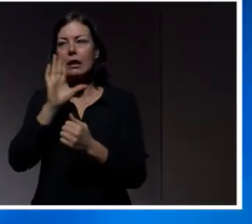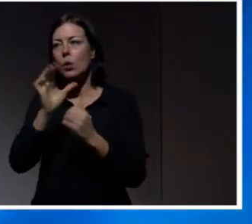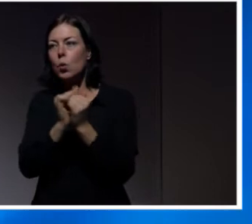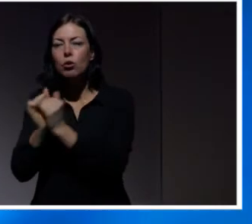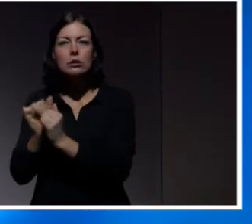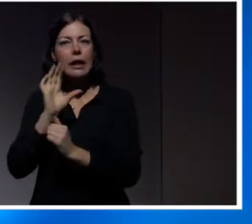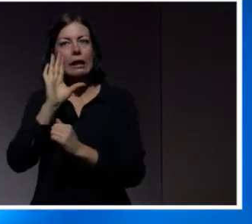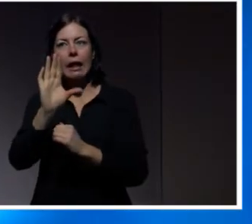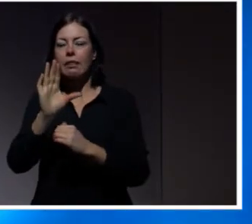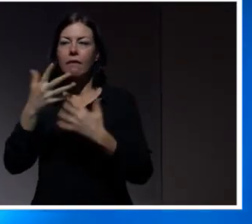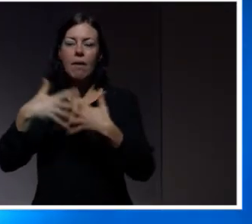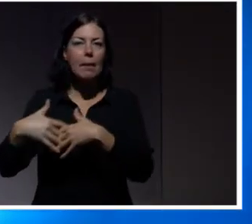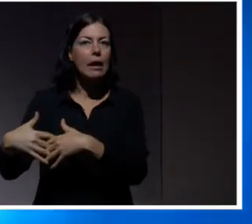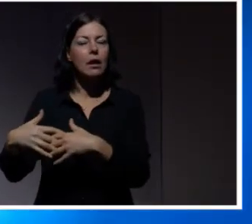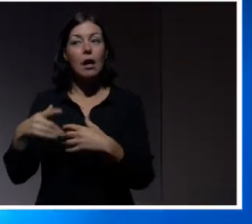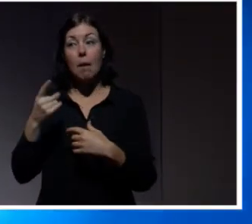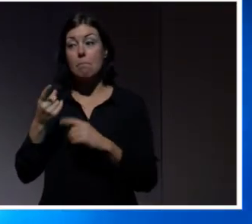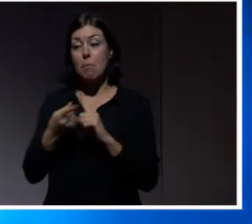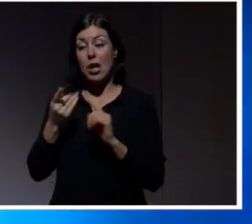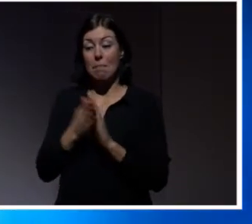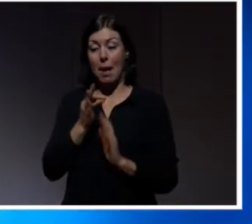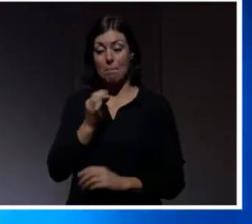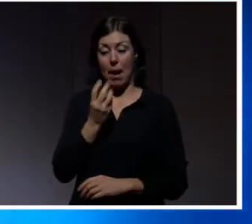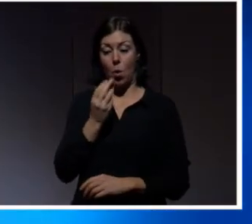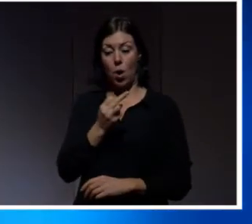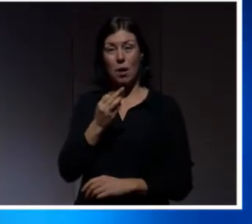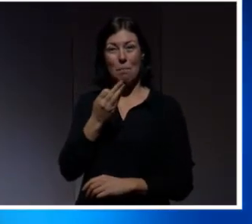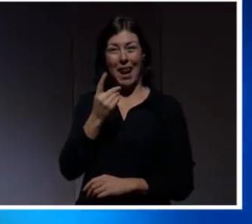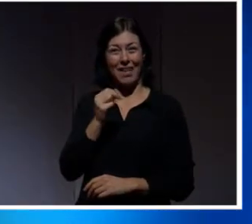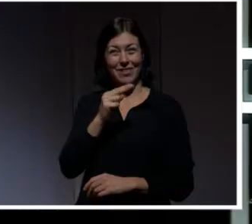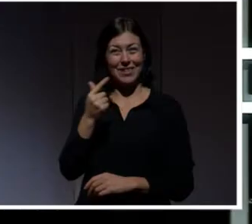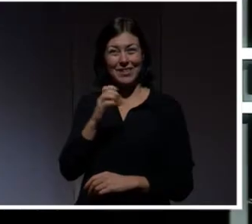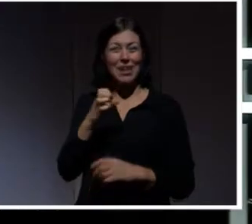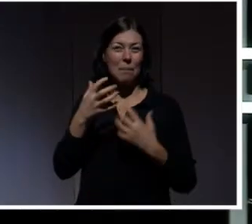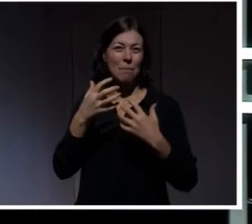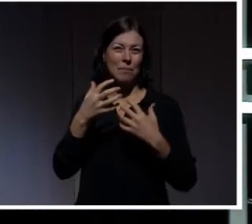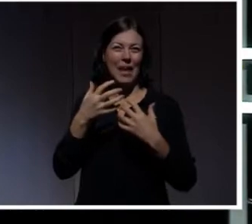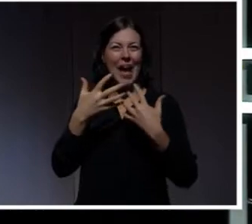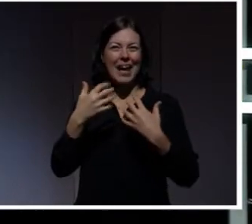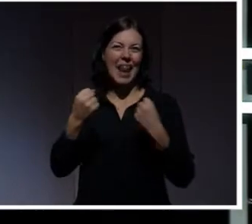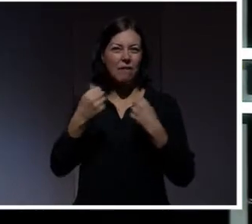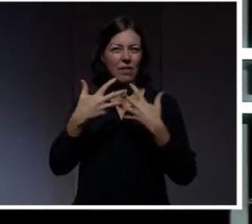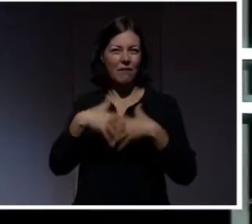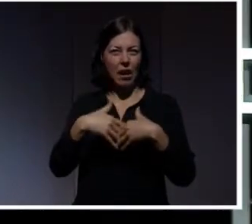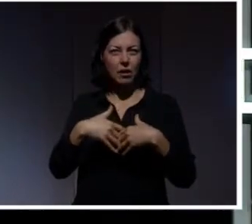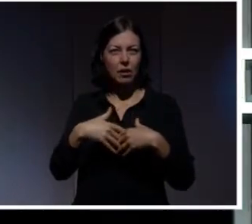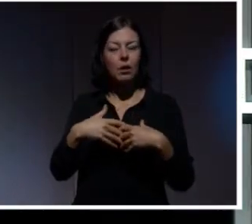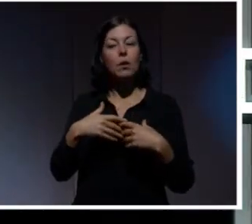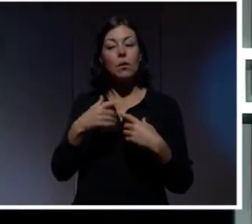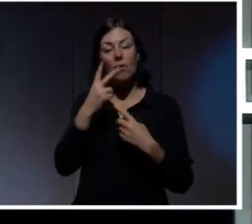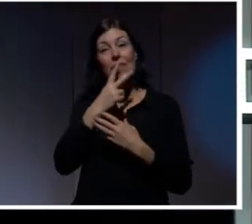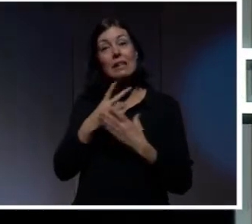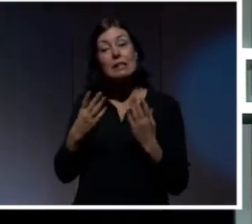din fabrik. Han började med power plants, kraftverk, och illustrerade att ni har